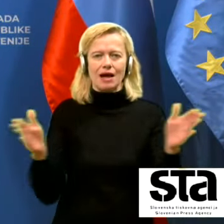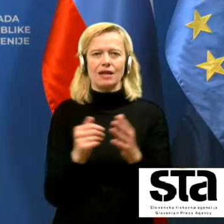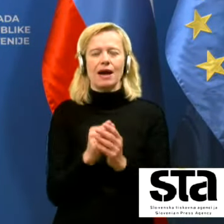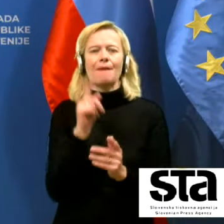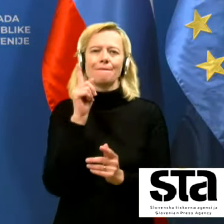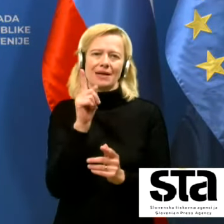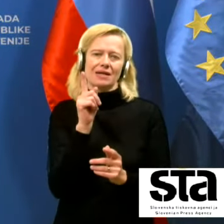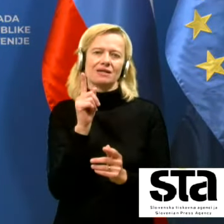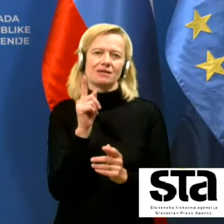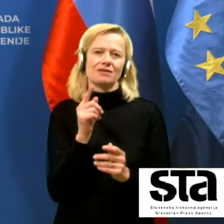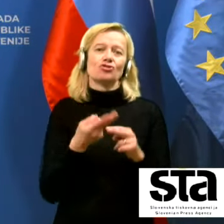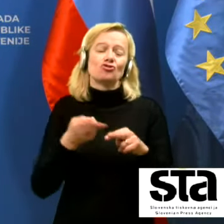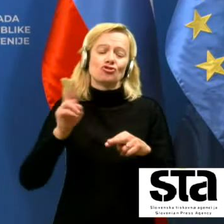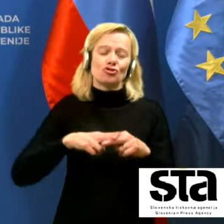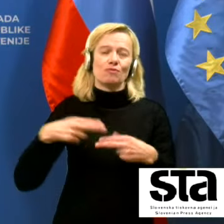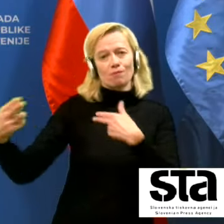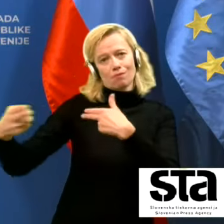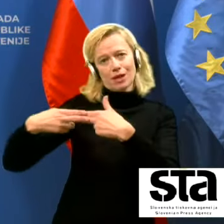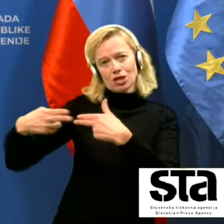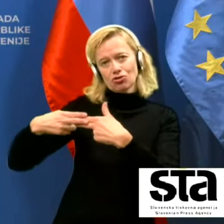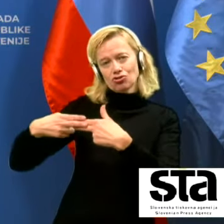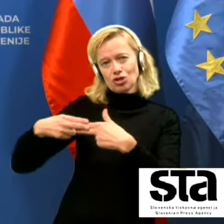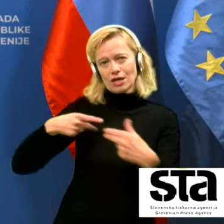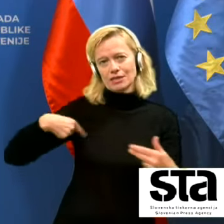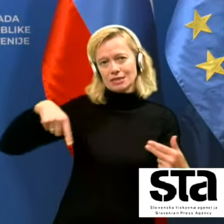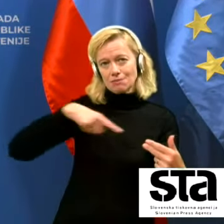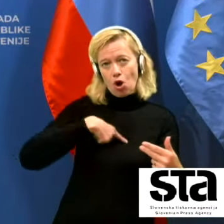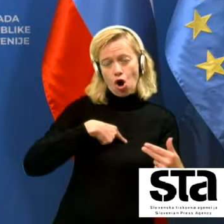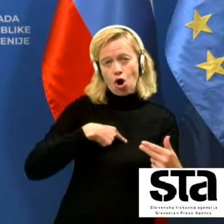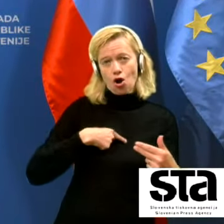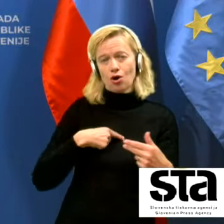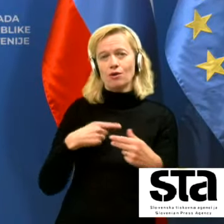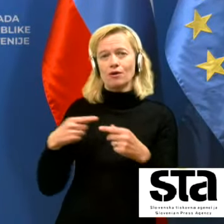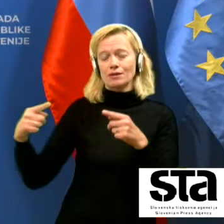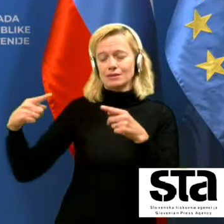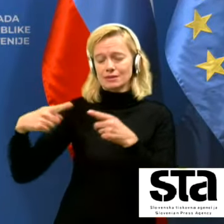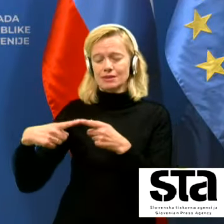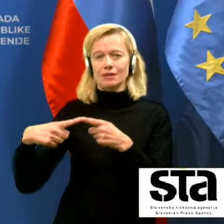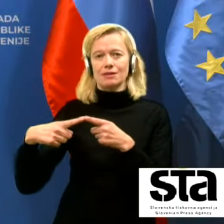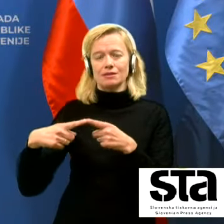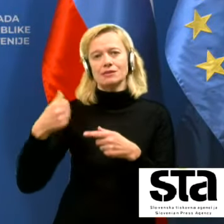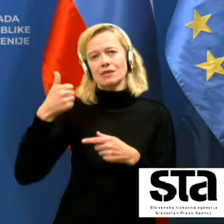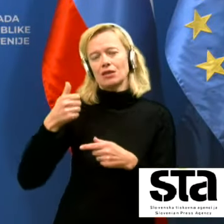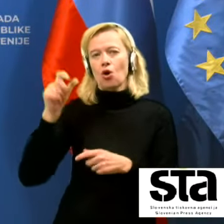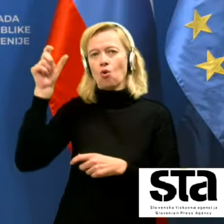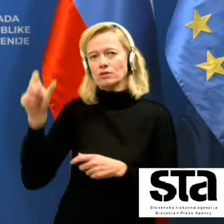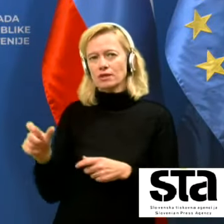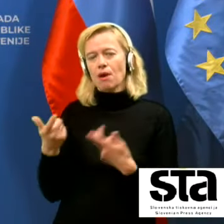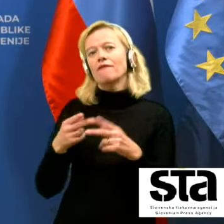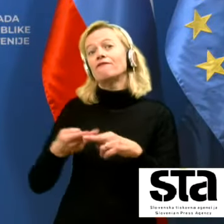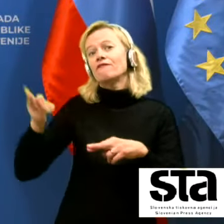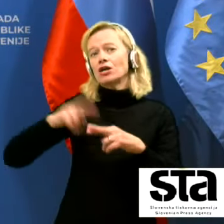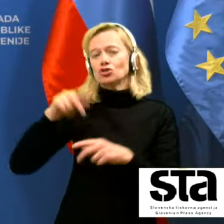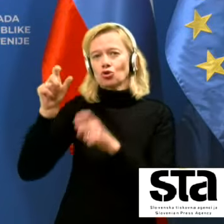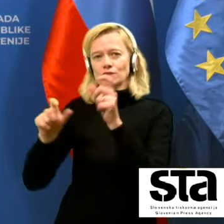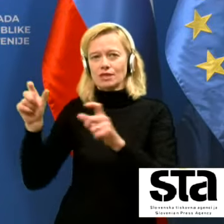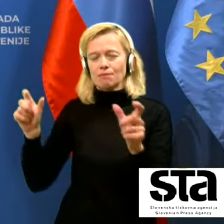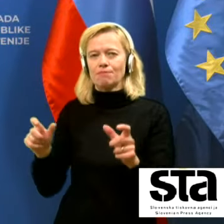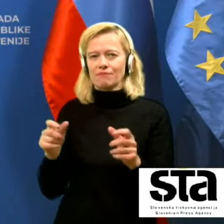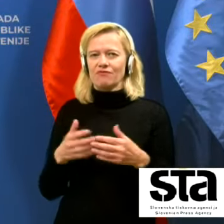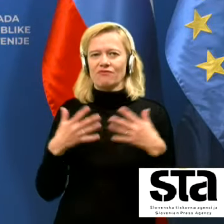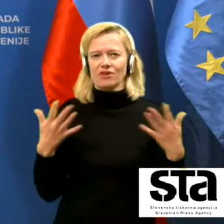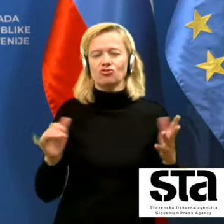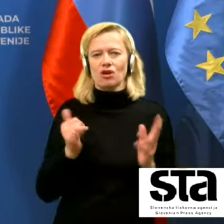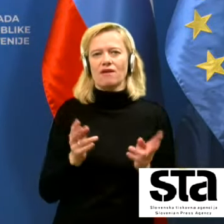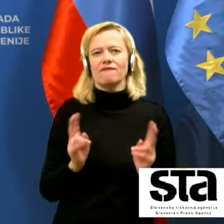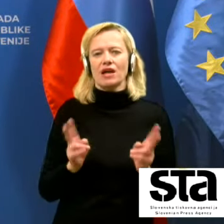čim bližje smo, čim bližji je stik z neko osebo ali večjimi osebami, večja verjetnost